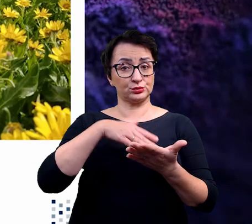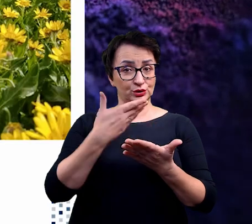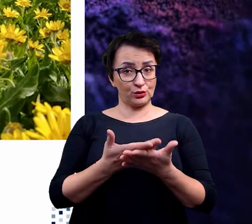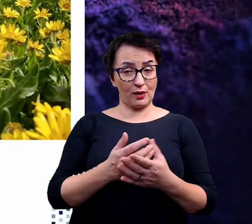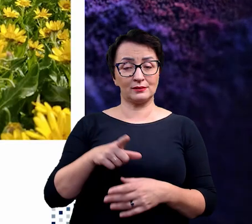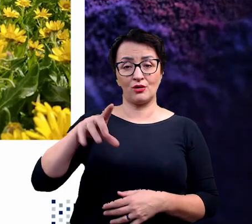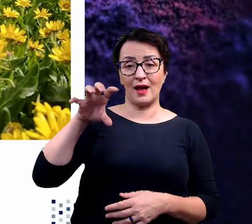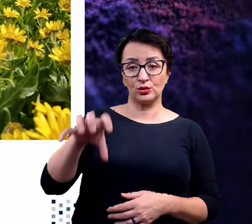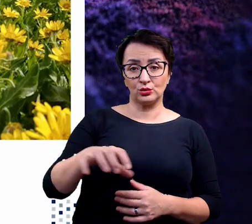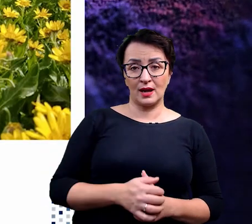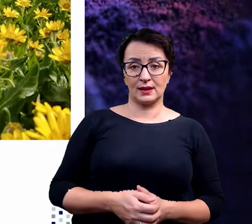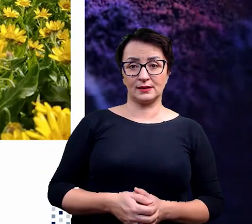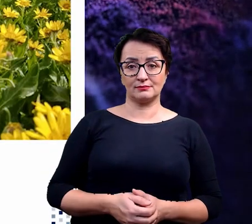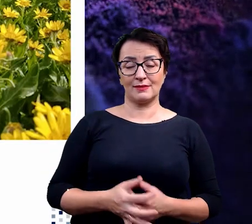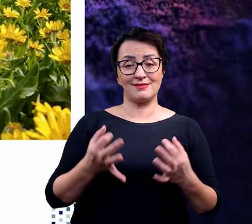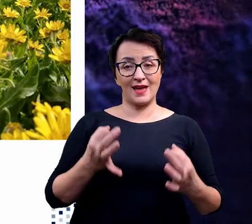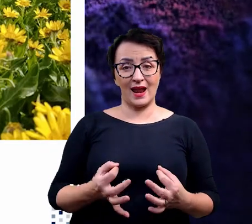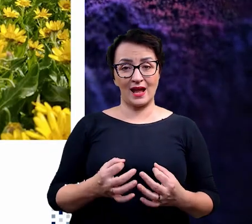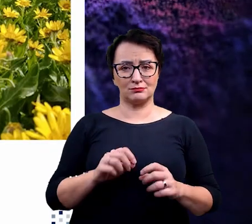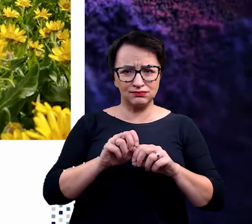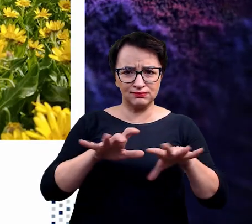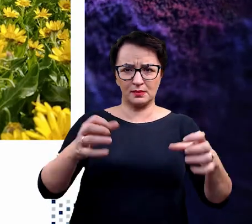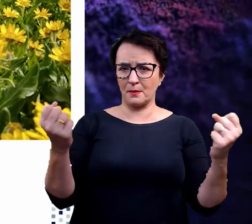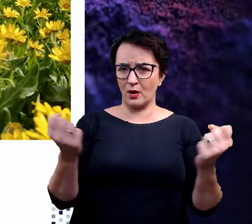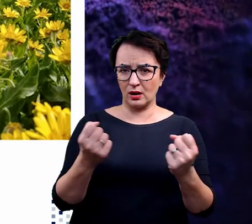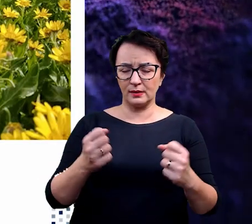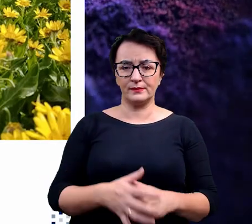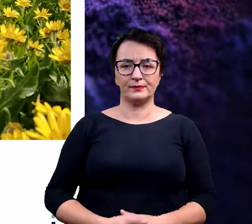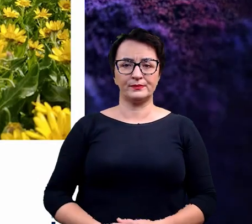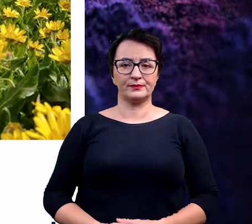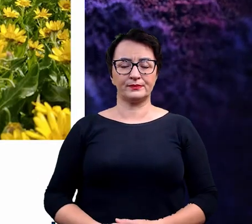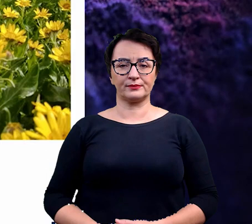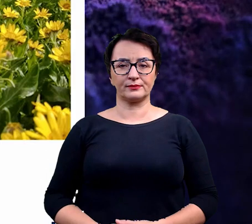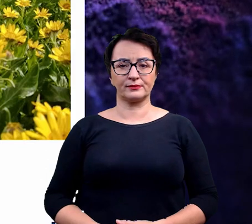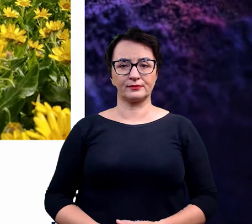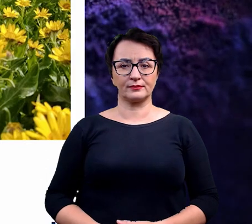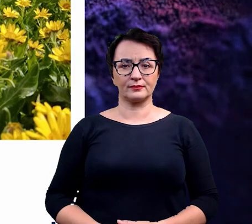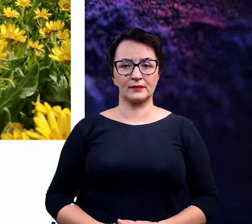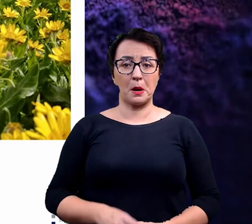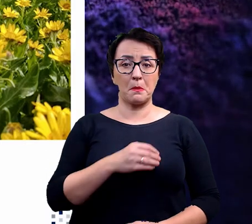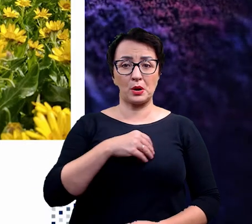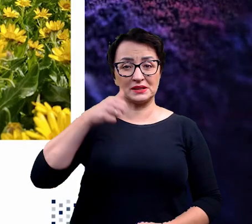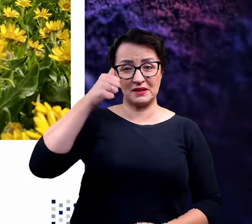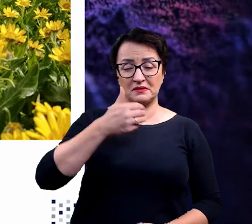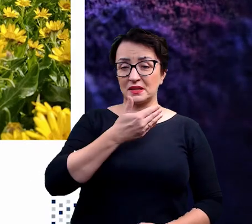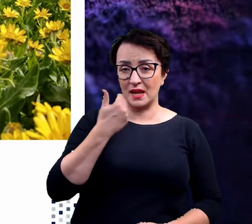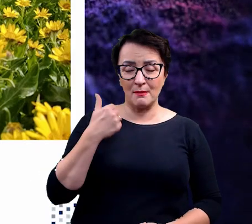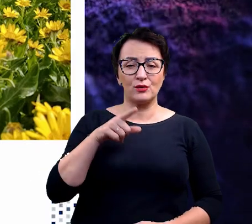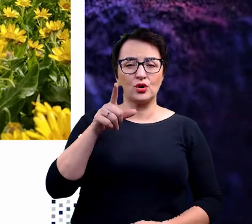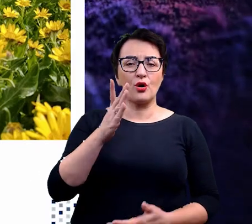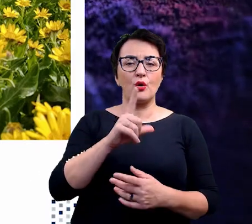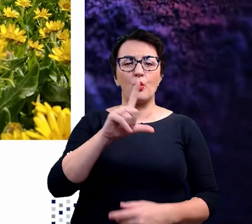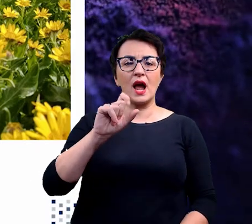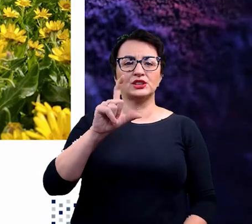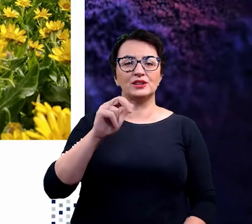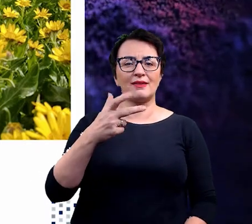gatunku takiego, który teraz zaczyna być inwazyjny, to jest Senetium pseudoarnica. Nie ma chyba polskiej nazwy, ale jest to gatunek z rodzaju